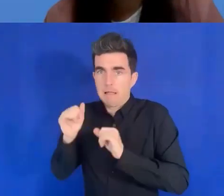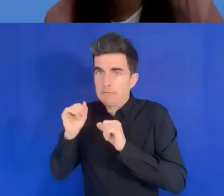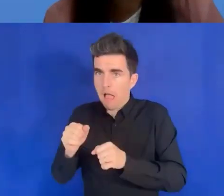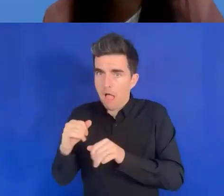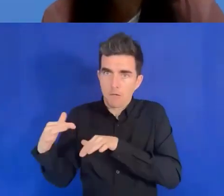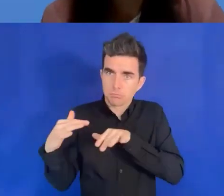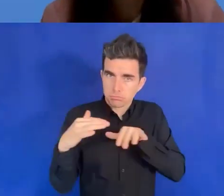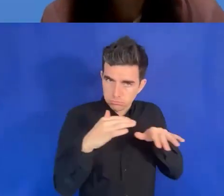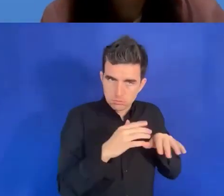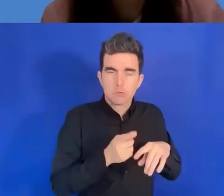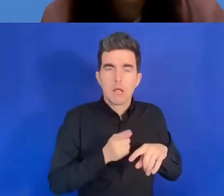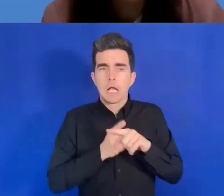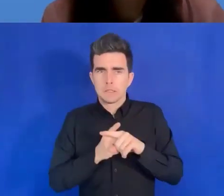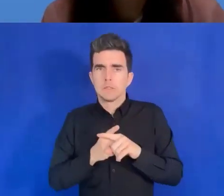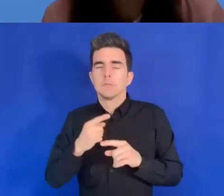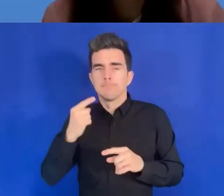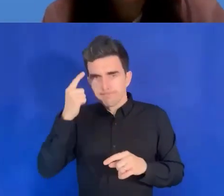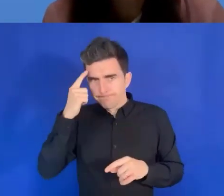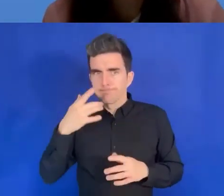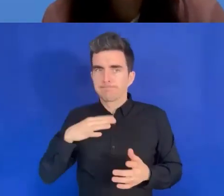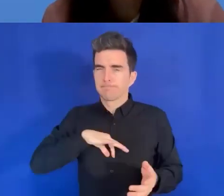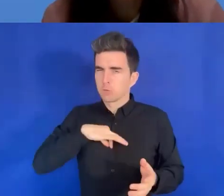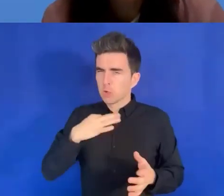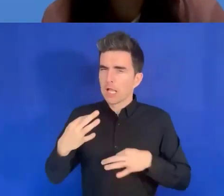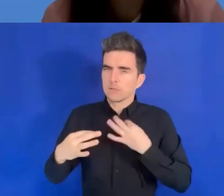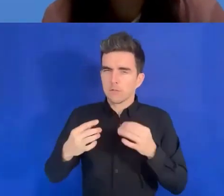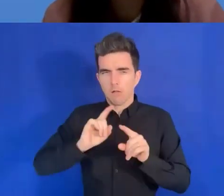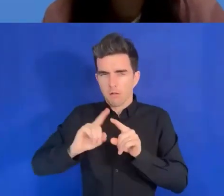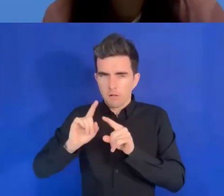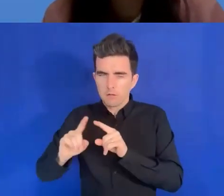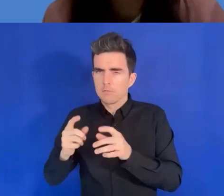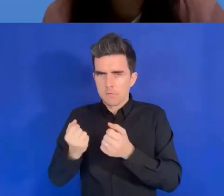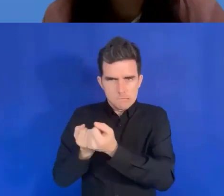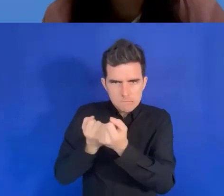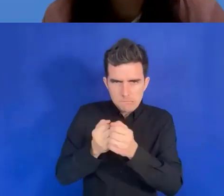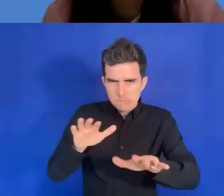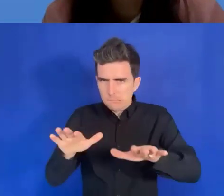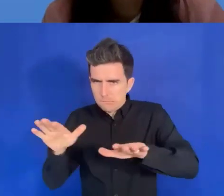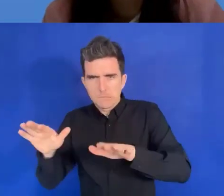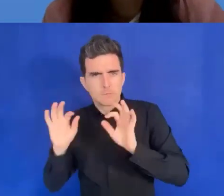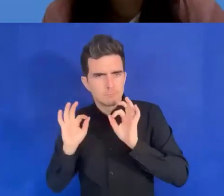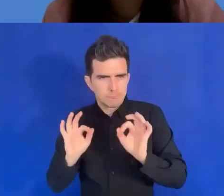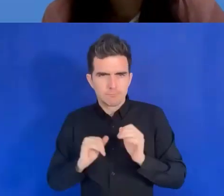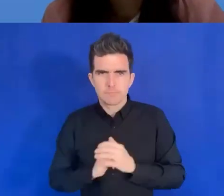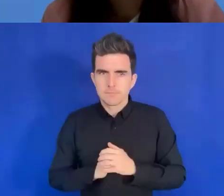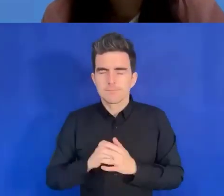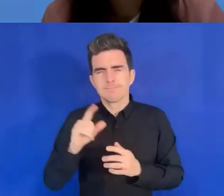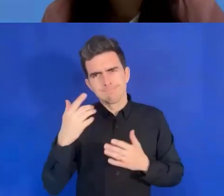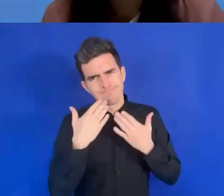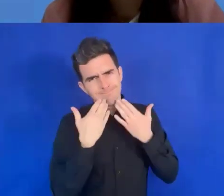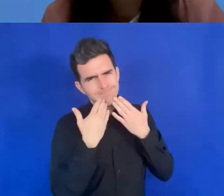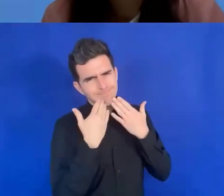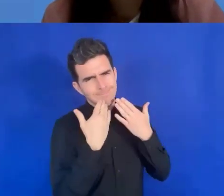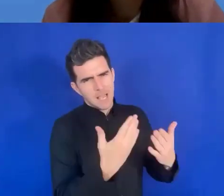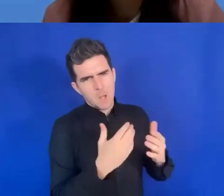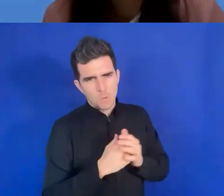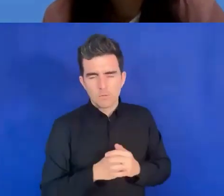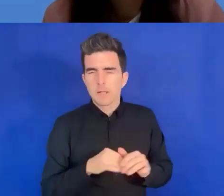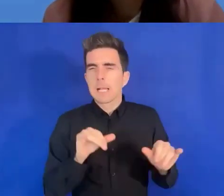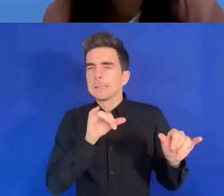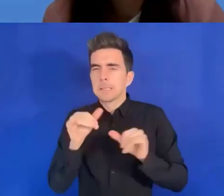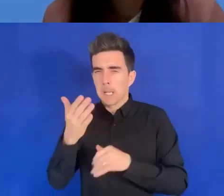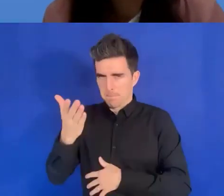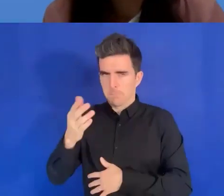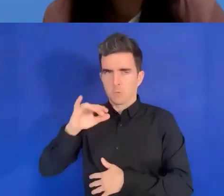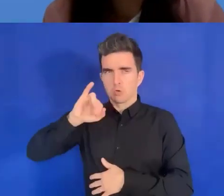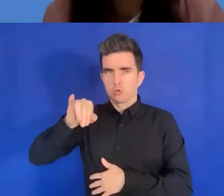notamment lorsque nous sommes dans des centres d'évacuation. Merci. Merci. Johan, est-ce que vous avez un exemple également à partager?